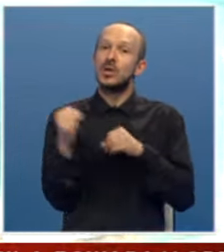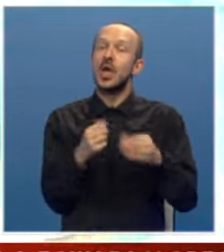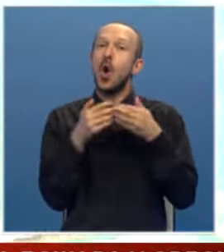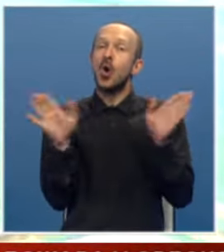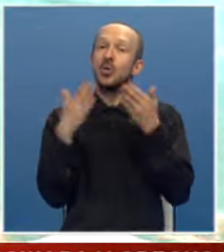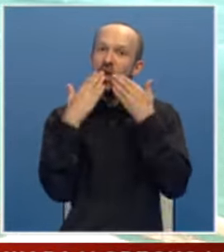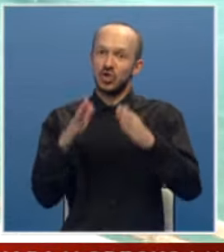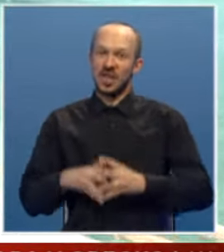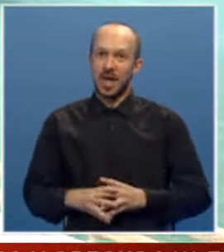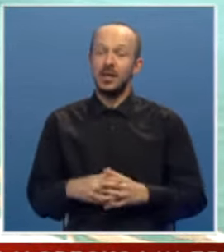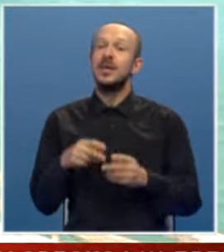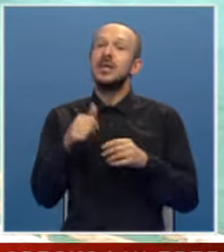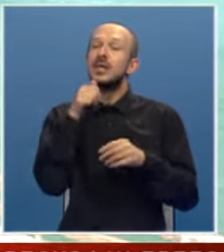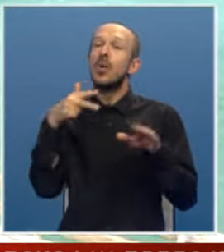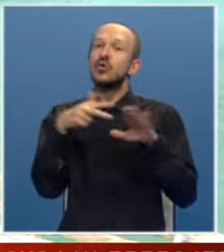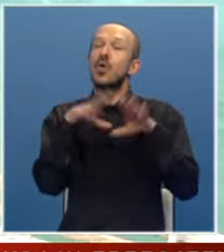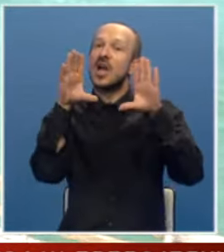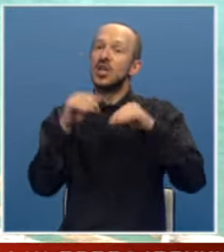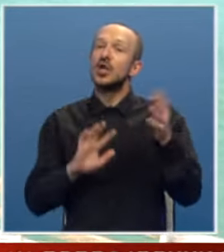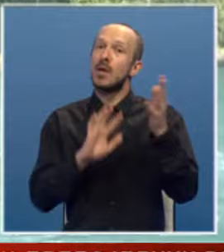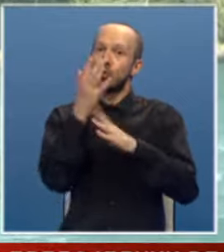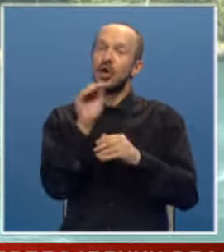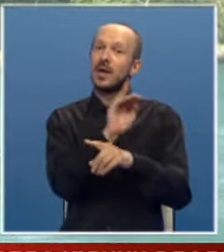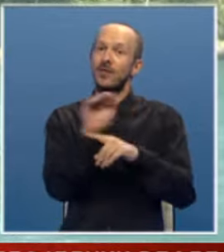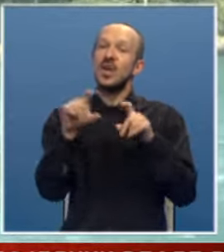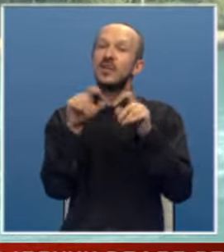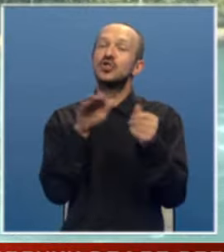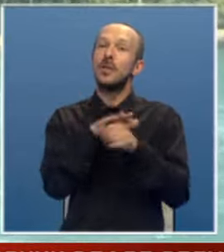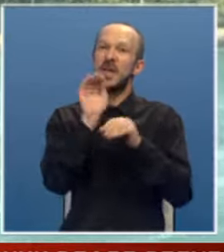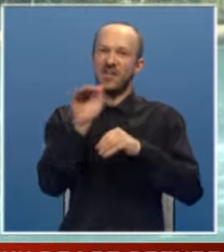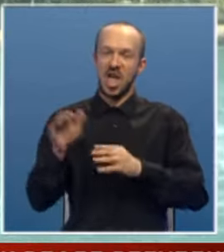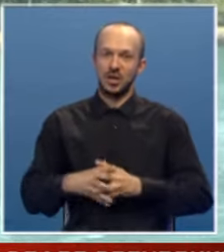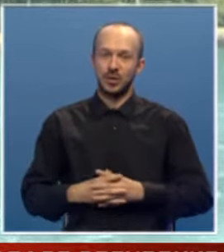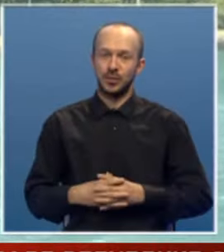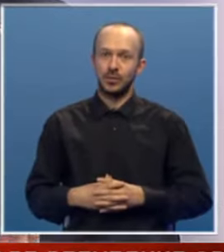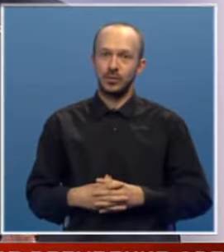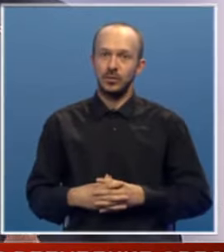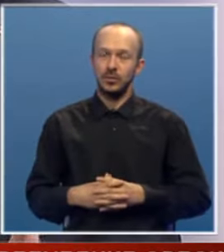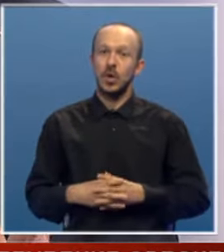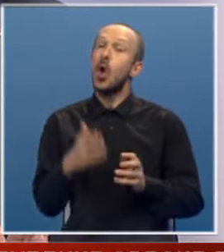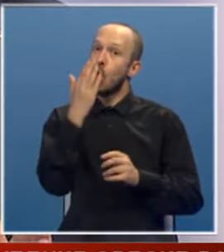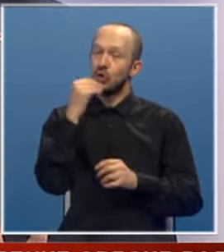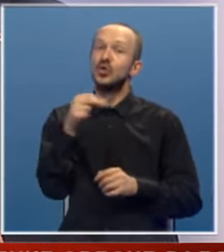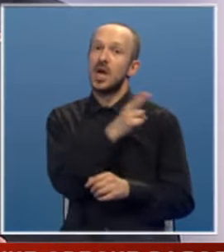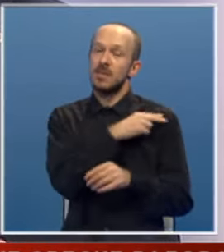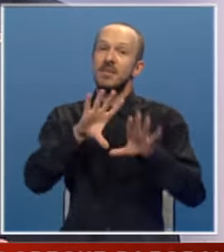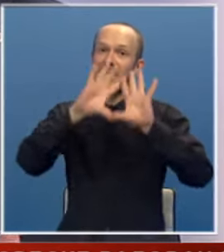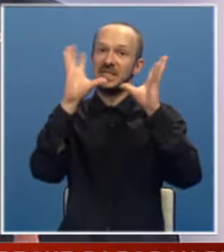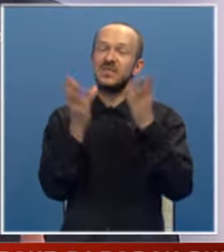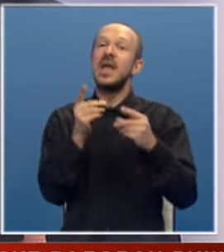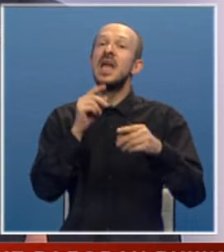ogromna šteta jer se obstruji zalogašenje požara, najavljuje krivične prijave. Nego hoću da imam sve